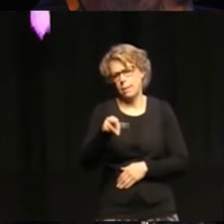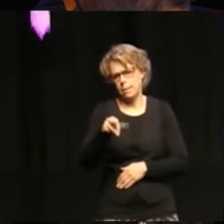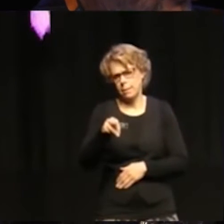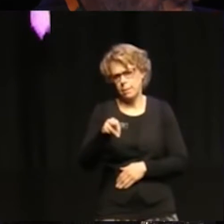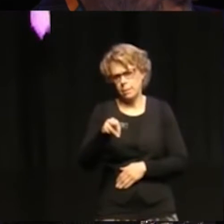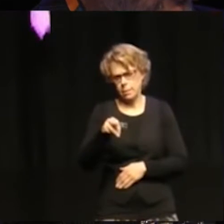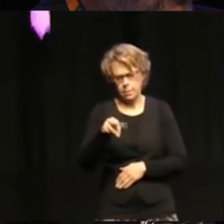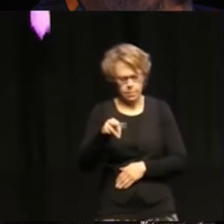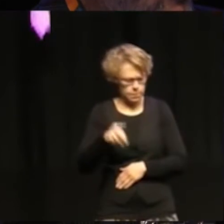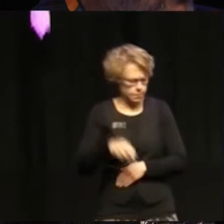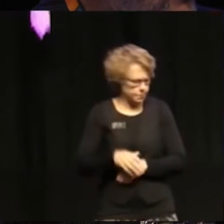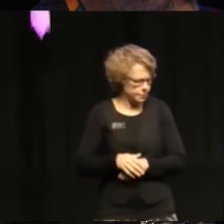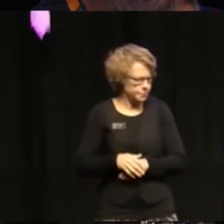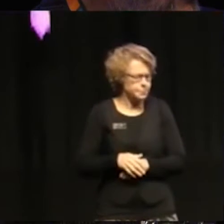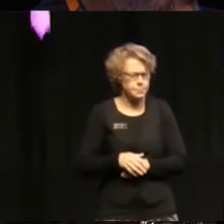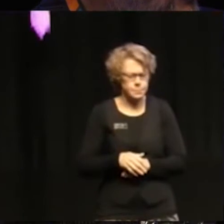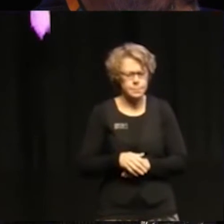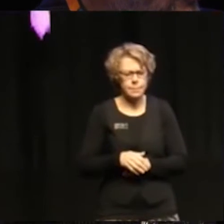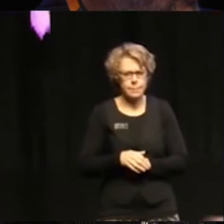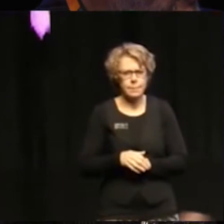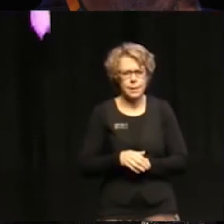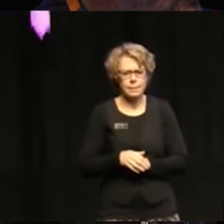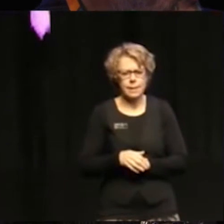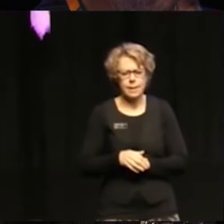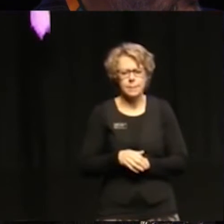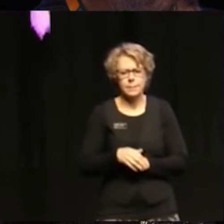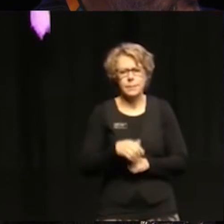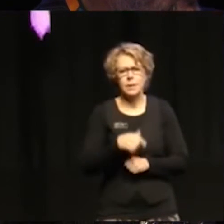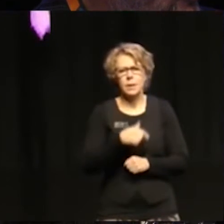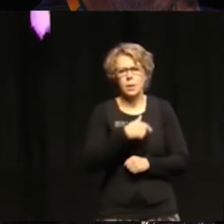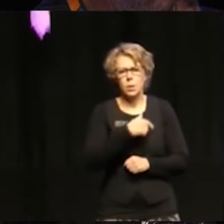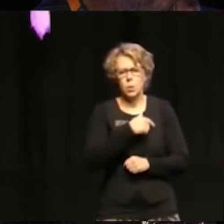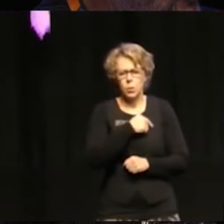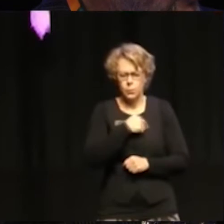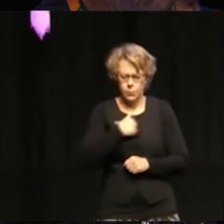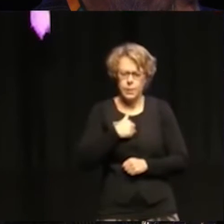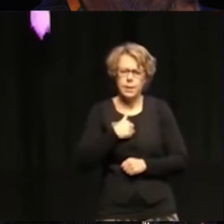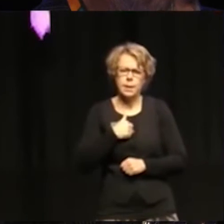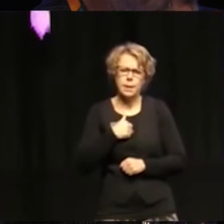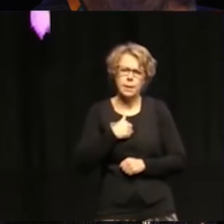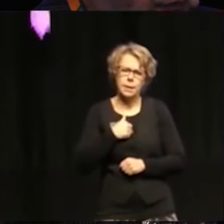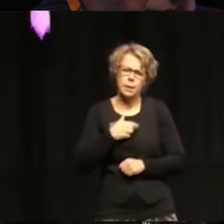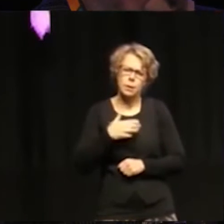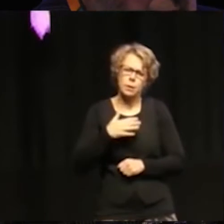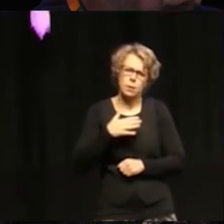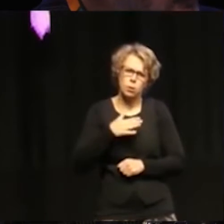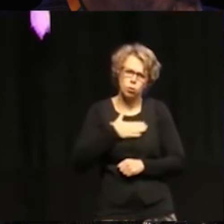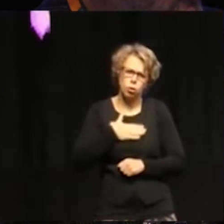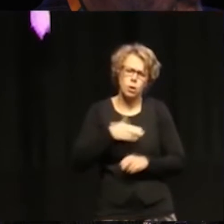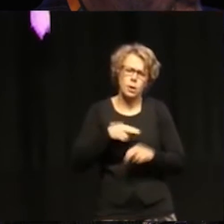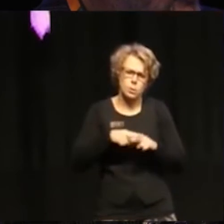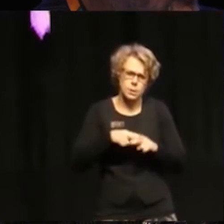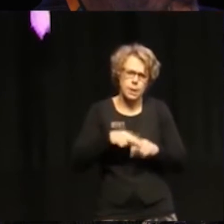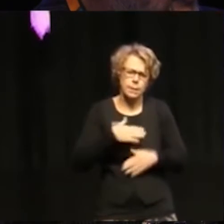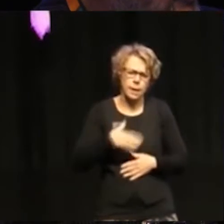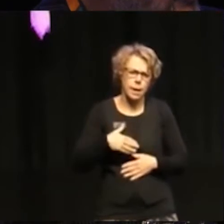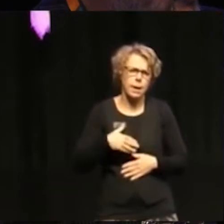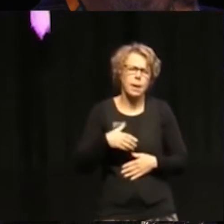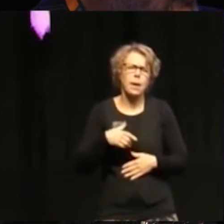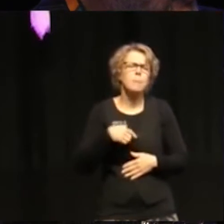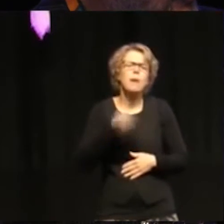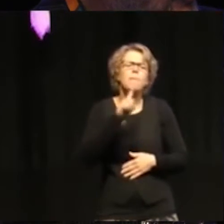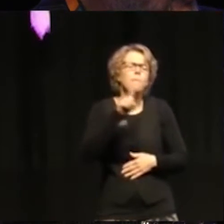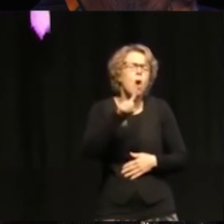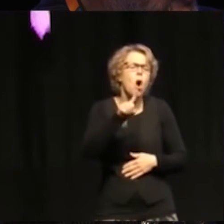And we felt that, you know, a lot of people were actually asking, but where do you see human rights